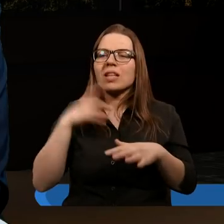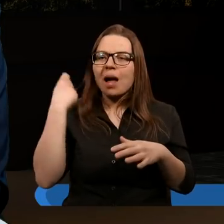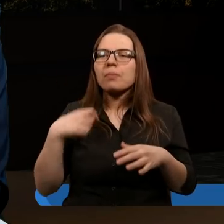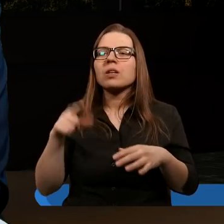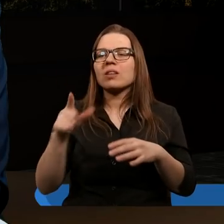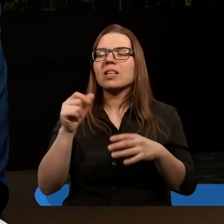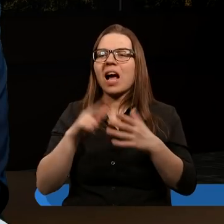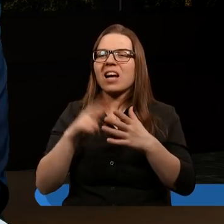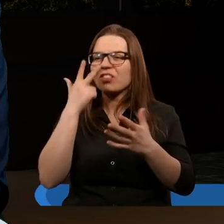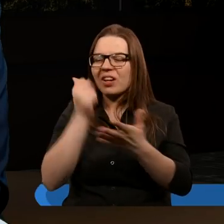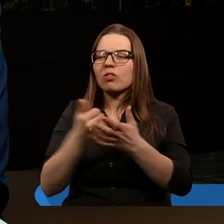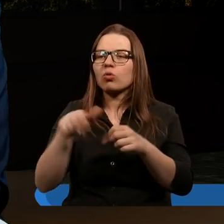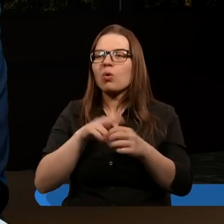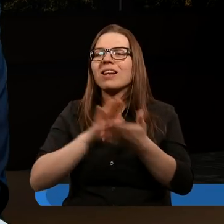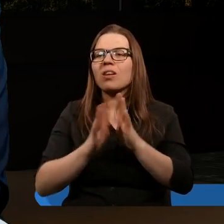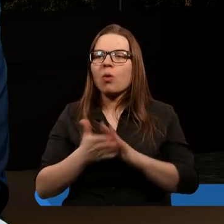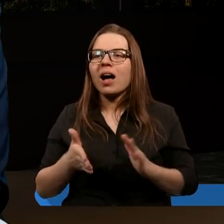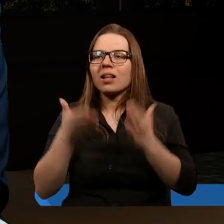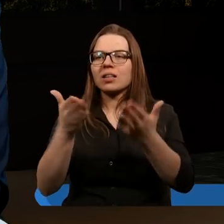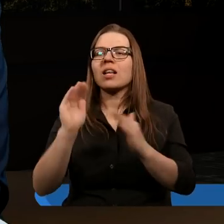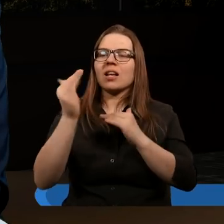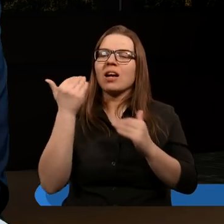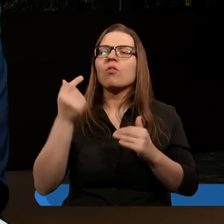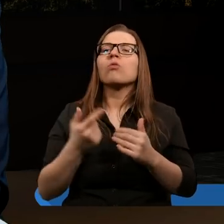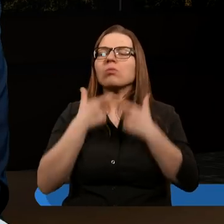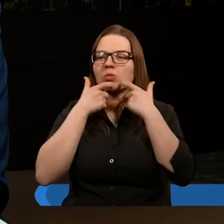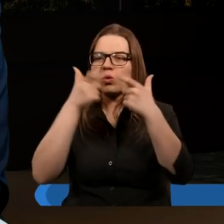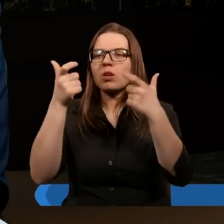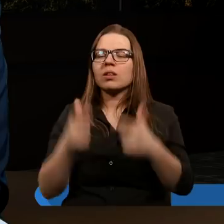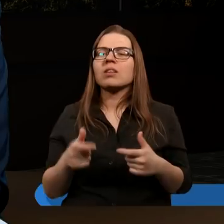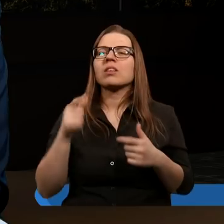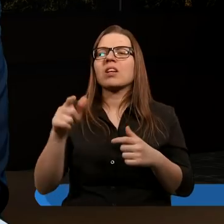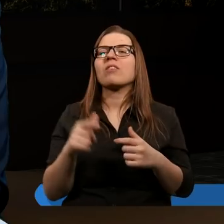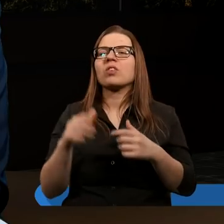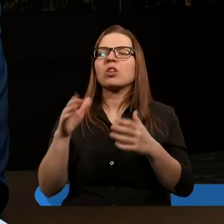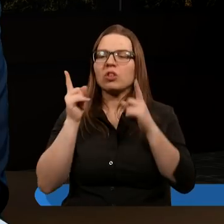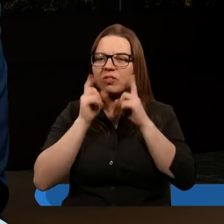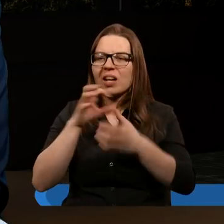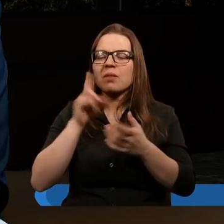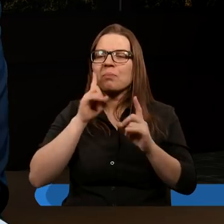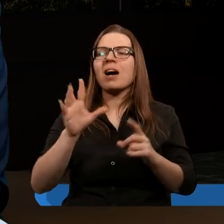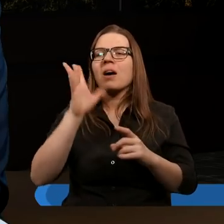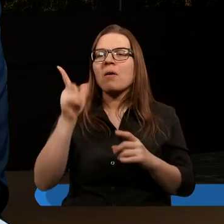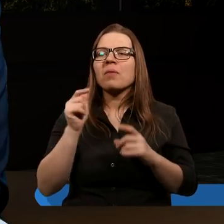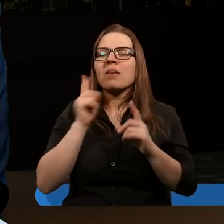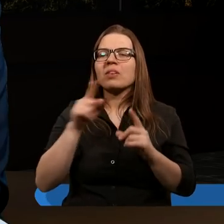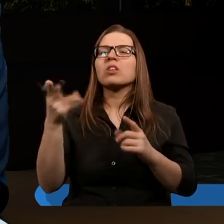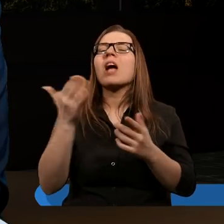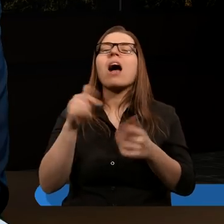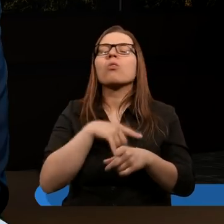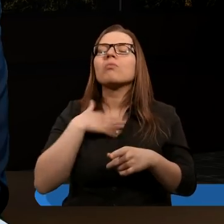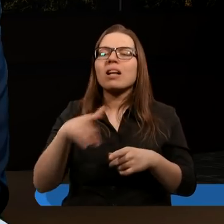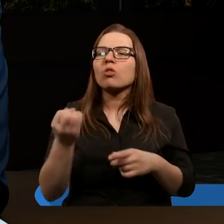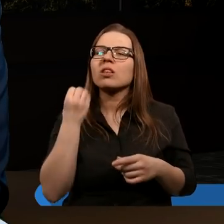słowo Boże i za świadectwo, które składali. Zawołały one donośnie Władz to święty i prawdziwy. Jak długo jeszcze ma to